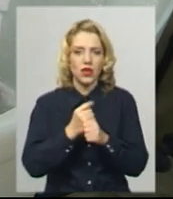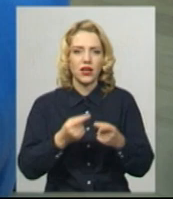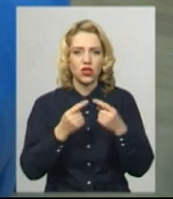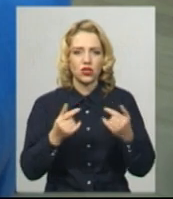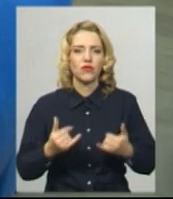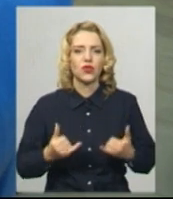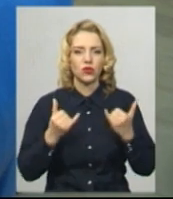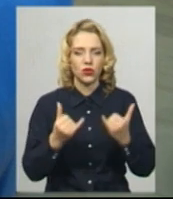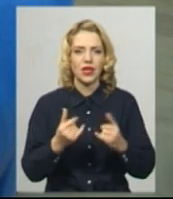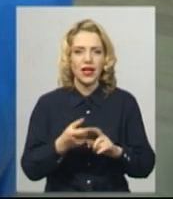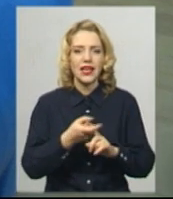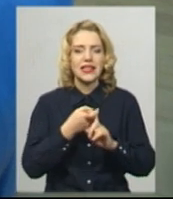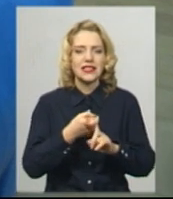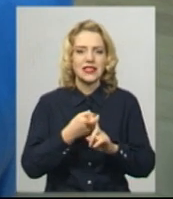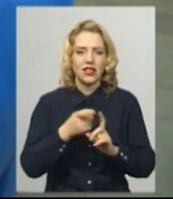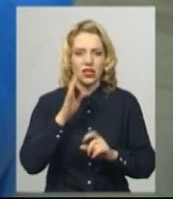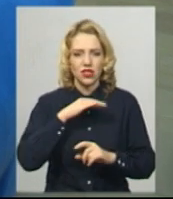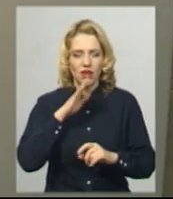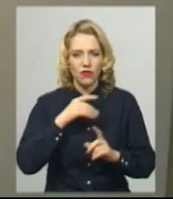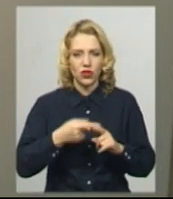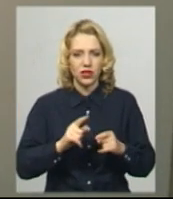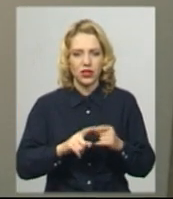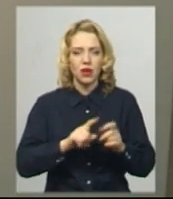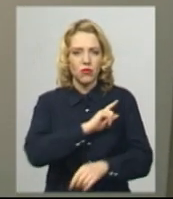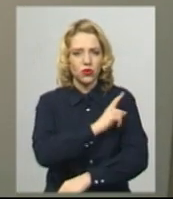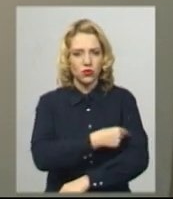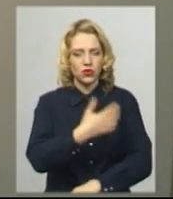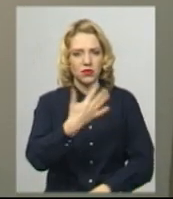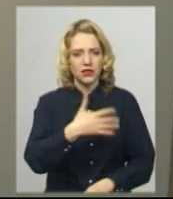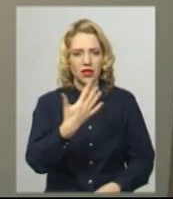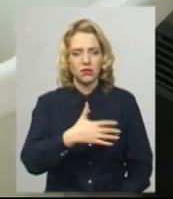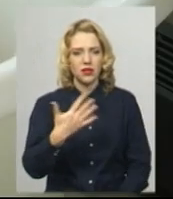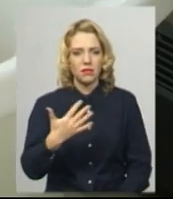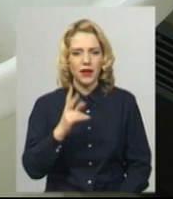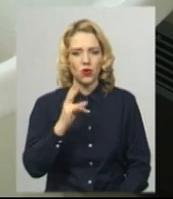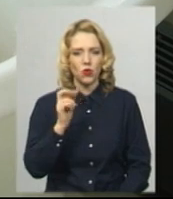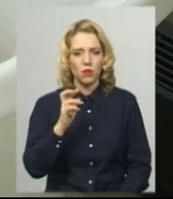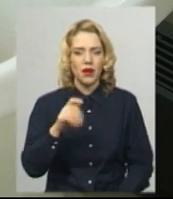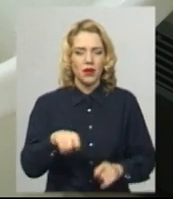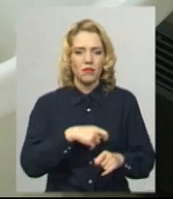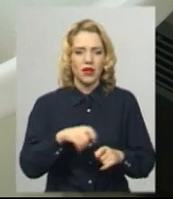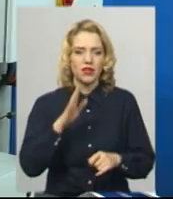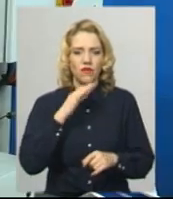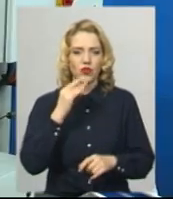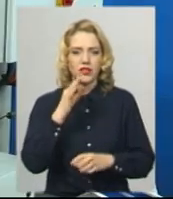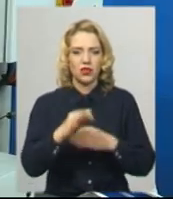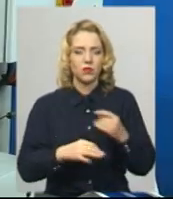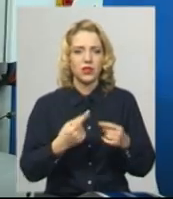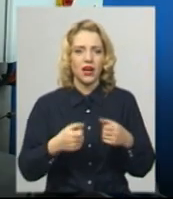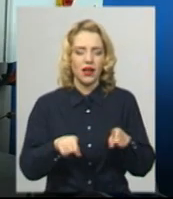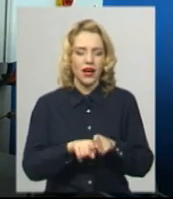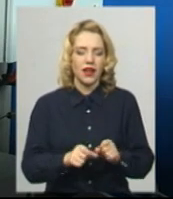знезараження питної води – гіпохлорид натрію. Потужності 50-55 кубічних метрів за добу. Ця кількість води передбачена для